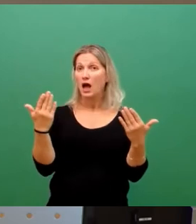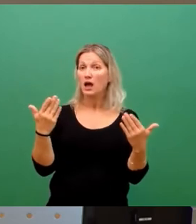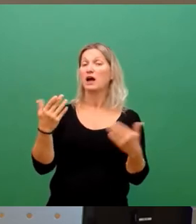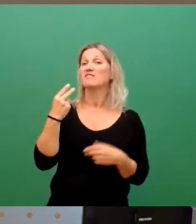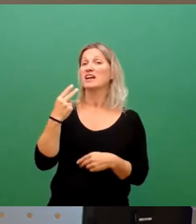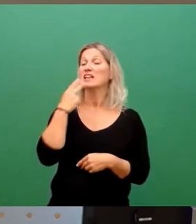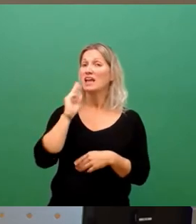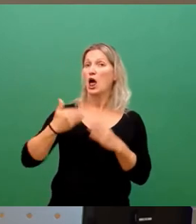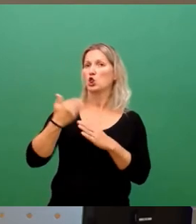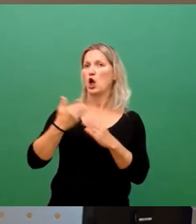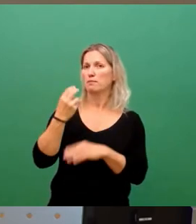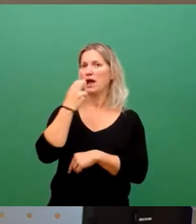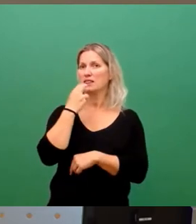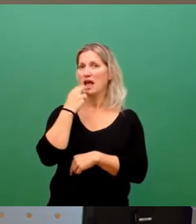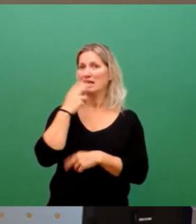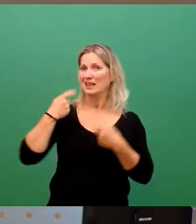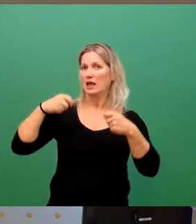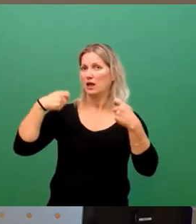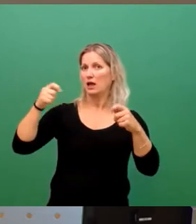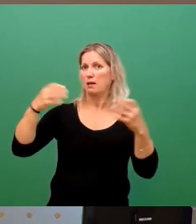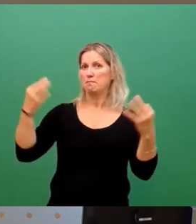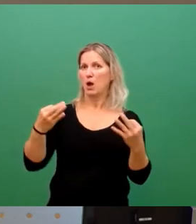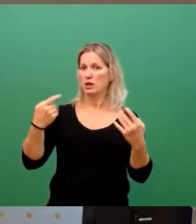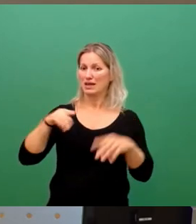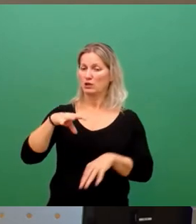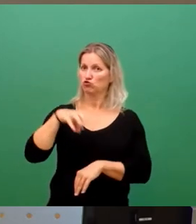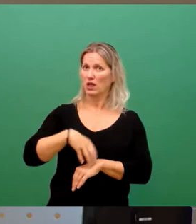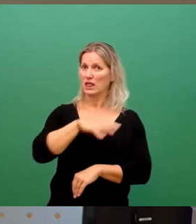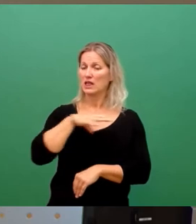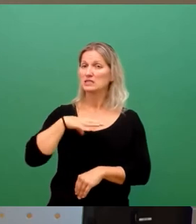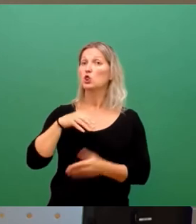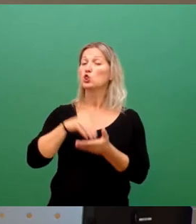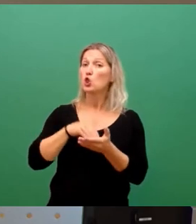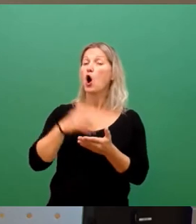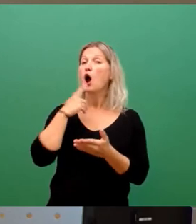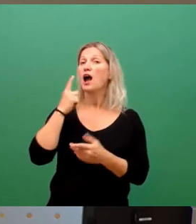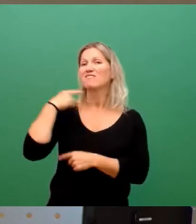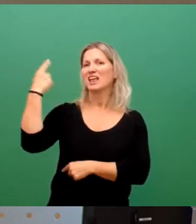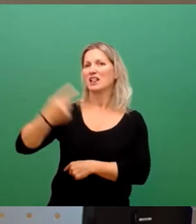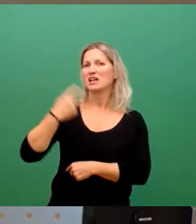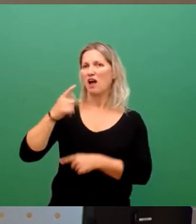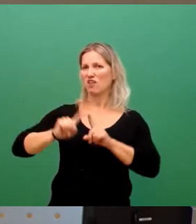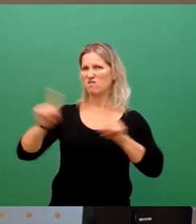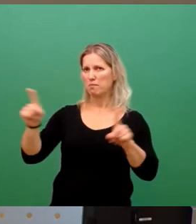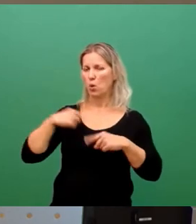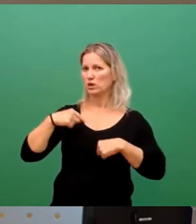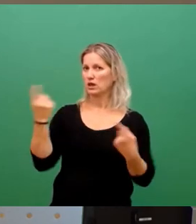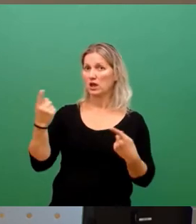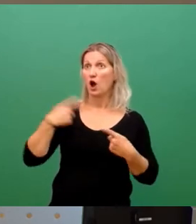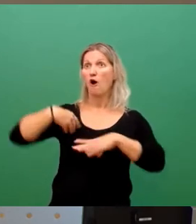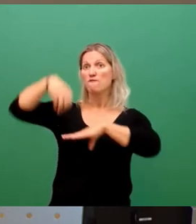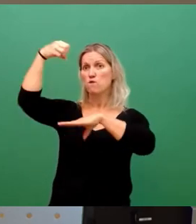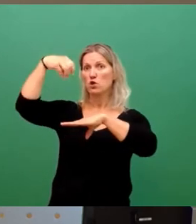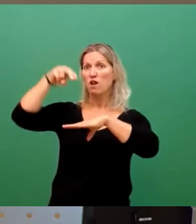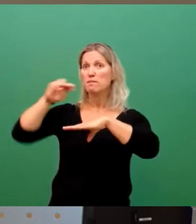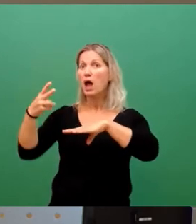Energien. Aber diese Stadt leistet sich immer noch ein Windkraftverbot aus seinem Territorium. Photovoltaik wird eher zufällig ausgebaut